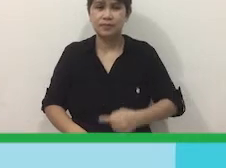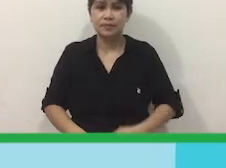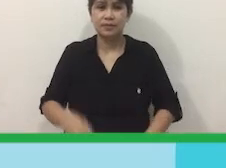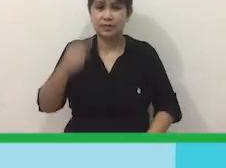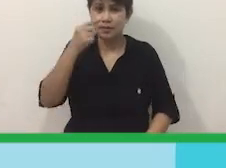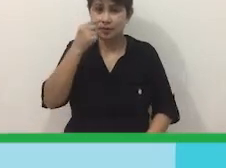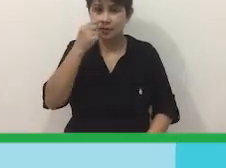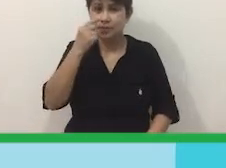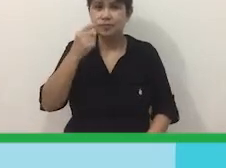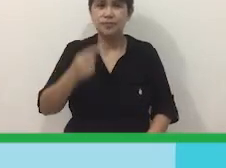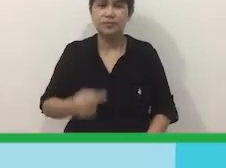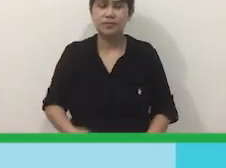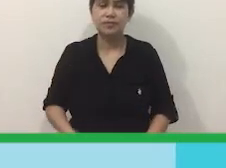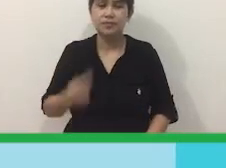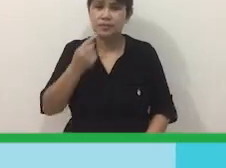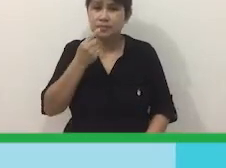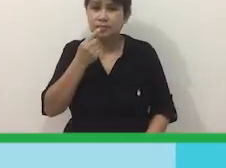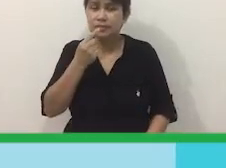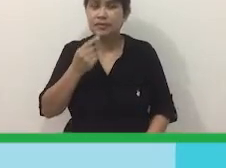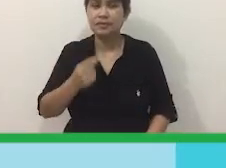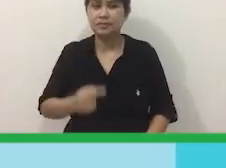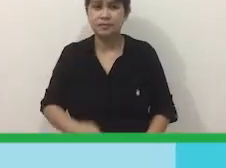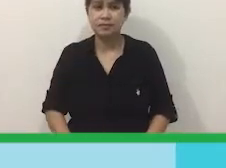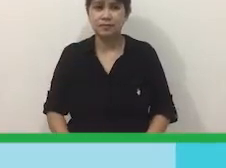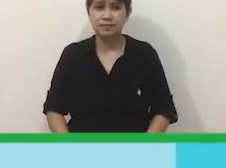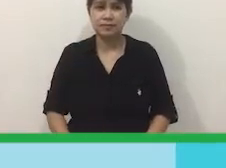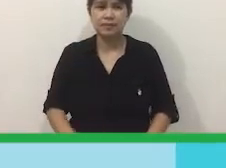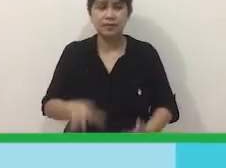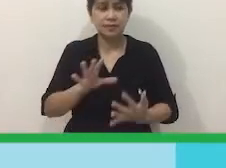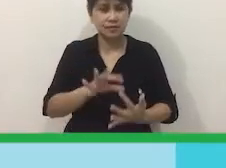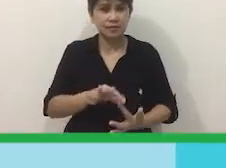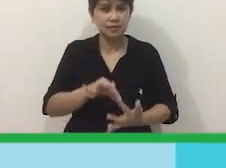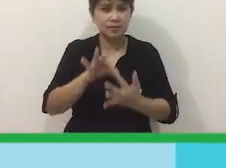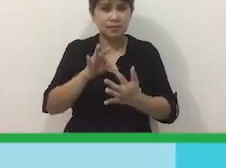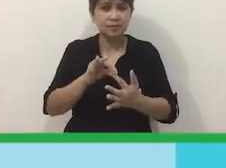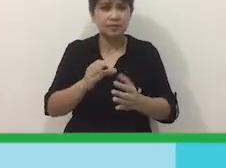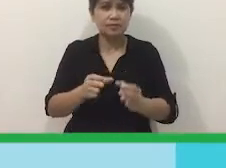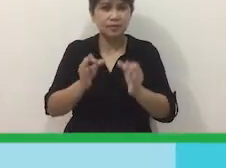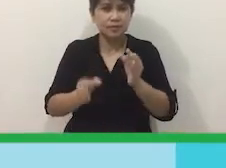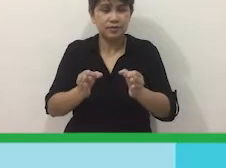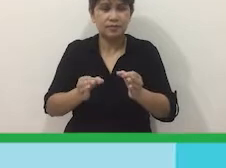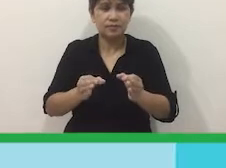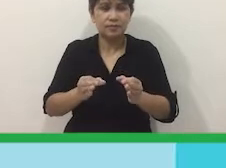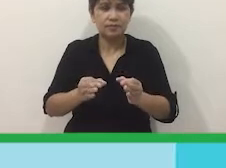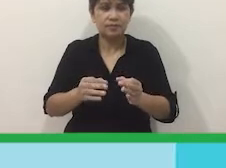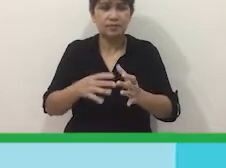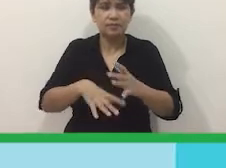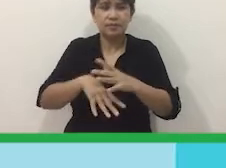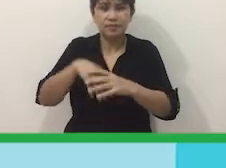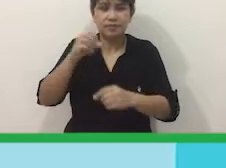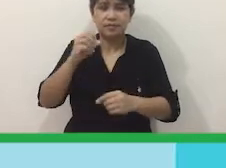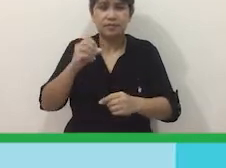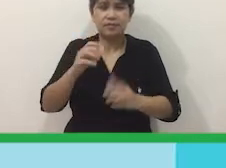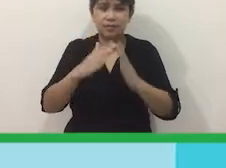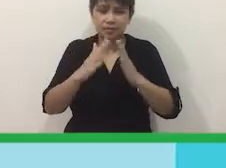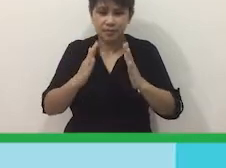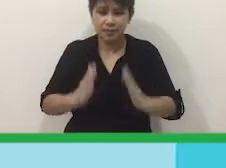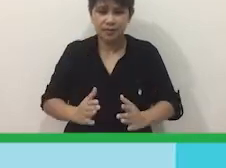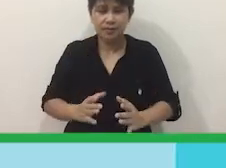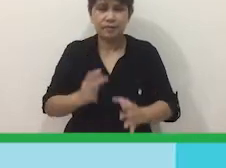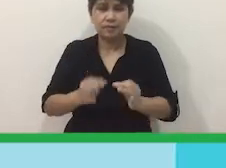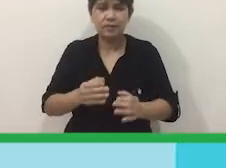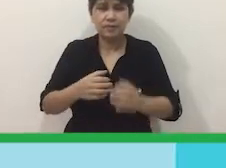Ilong Bibig Lalo na Kapag Nasa Labas Ng Bahay Kung Uubo